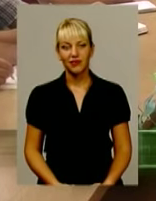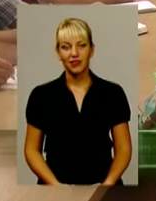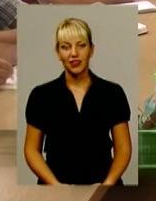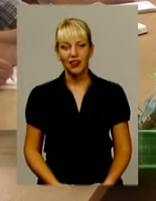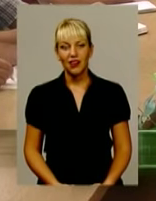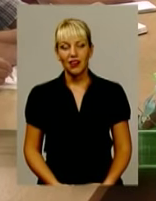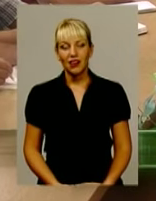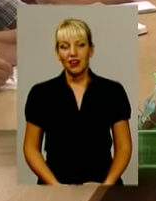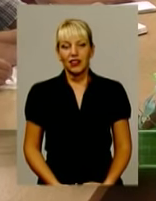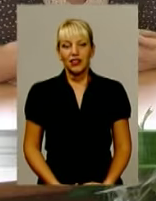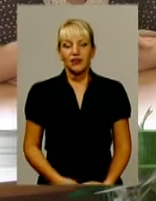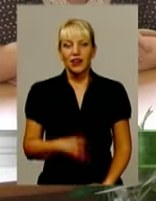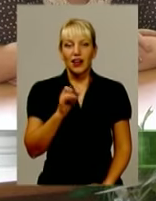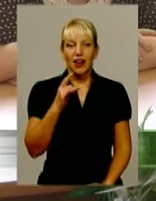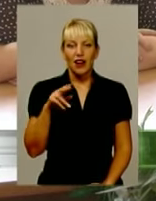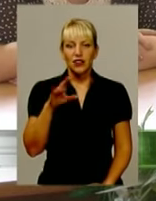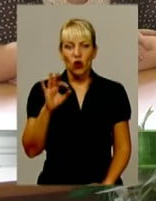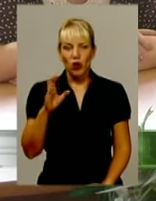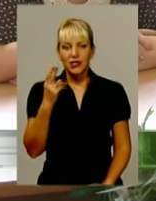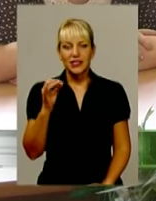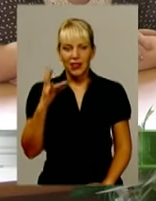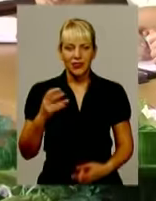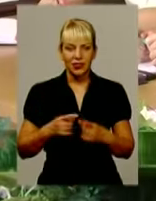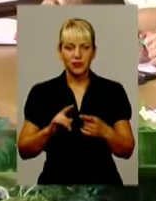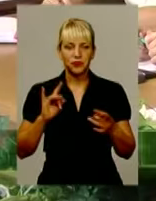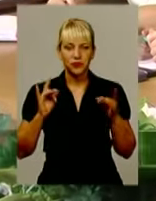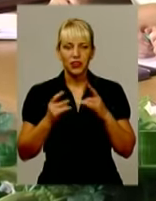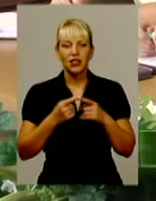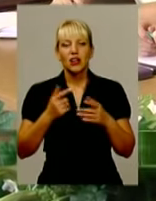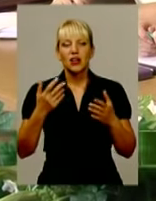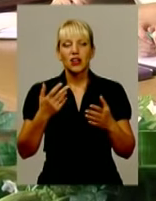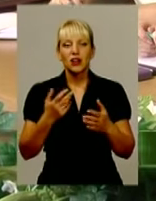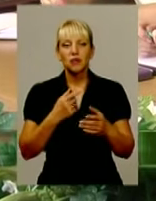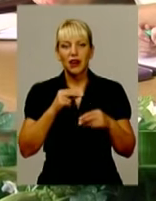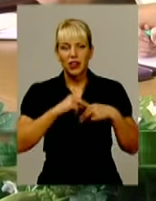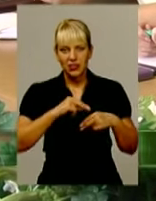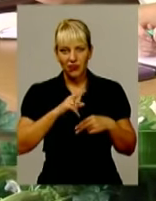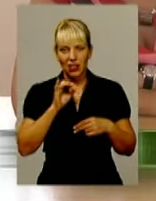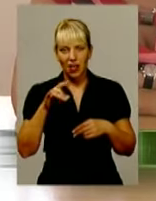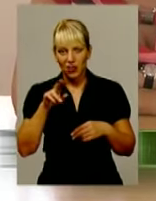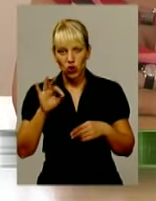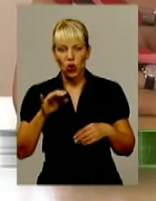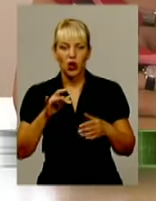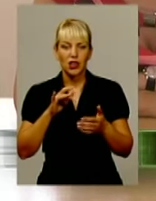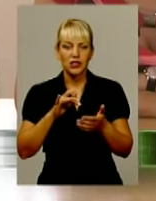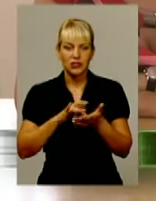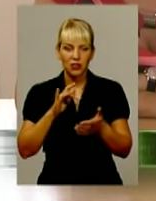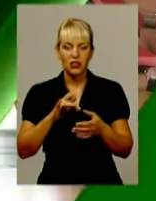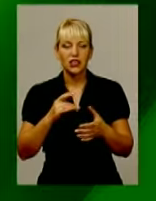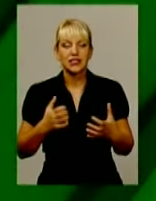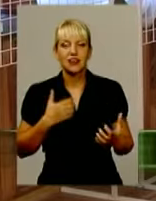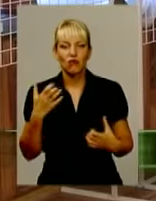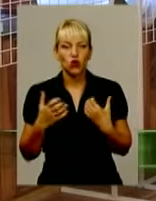Пристрасті навколо кардіоцентру. Працівники диспансеру, до якого хочуть приєднати кардіохірургічне відділення, стривожені можливим скороченням.